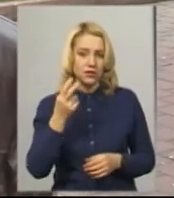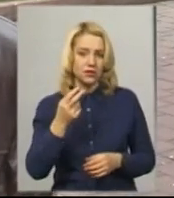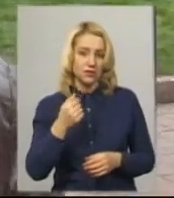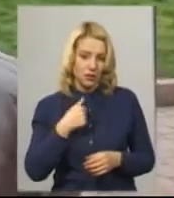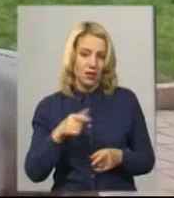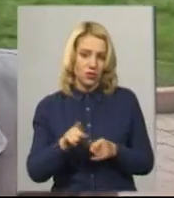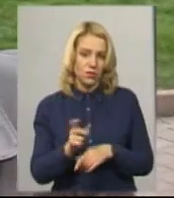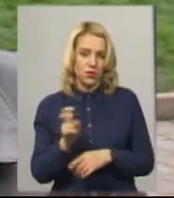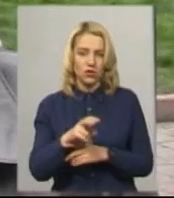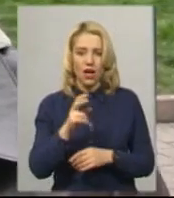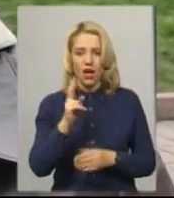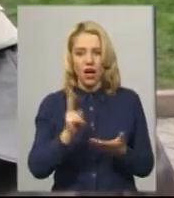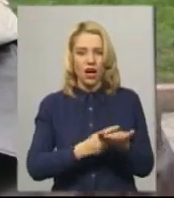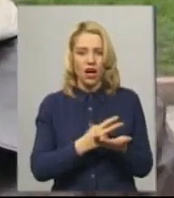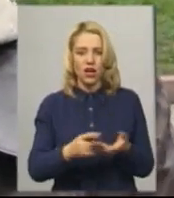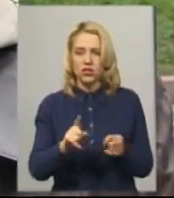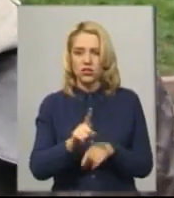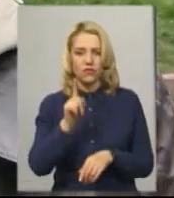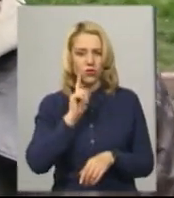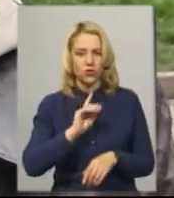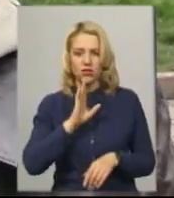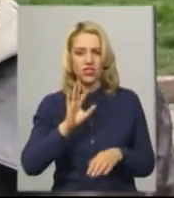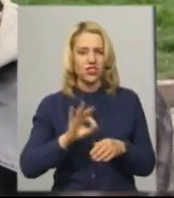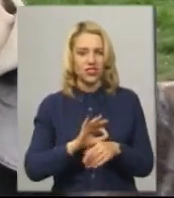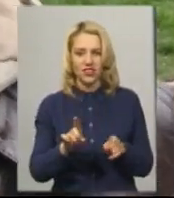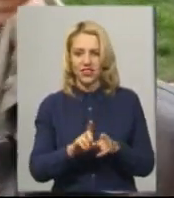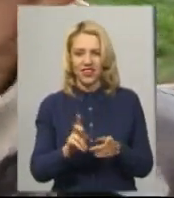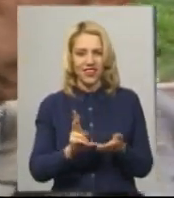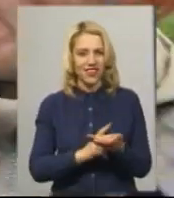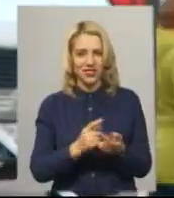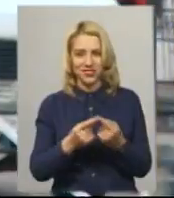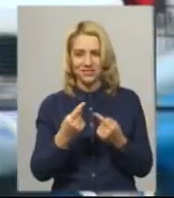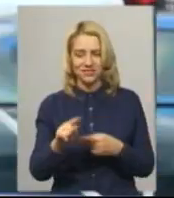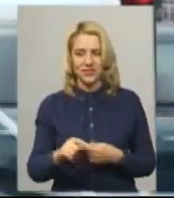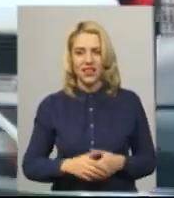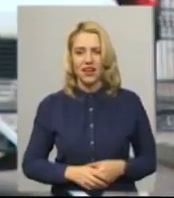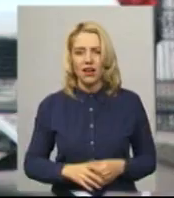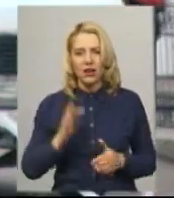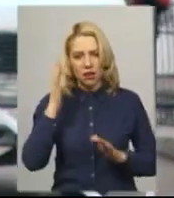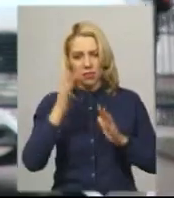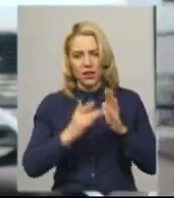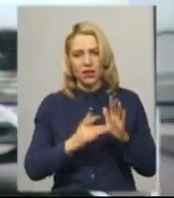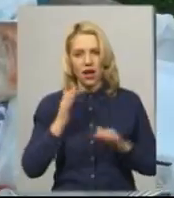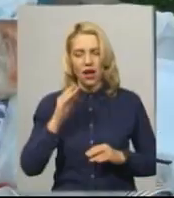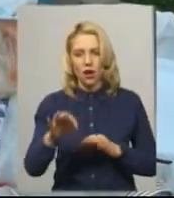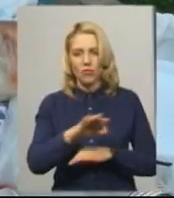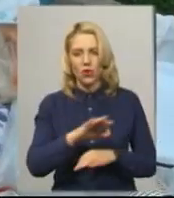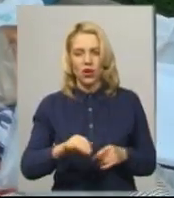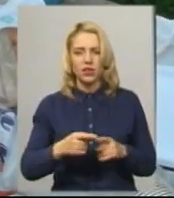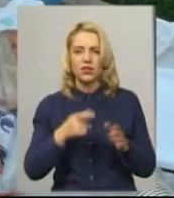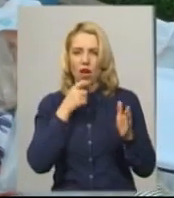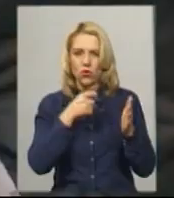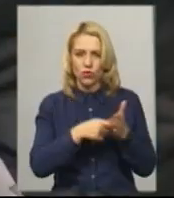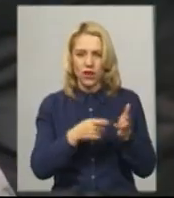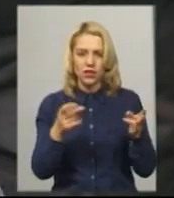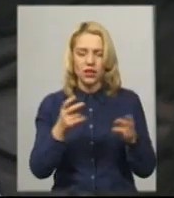прийшов. Каша така вкусна, що в мене жінка така каша не готовить. Мета проєкту не тільки не видавати нуждених, але й домогти